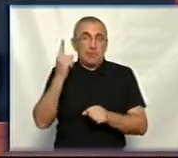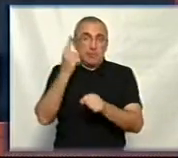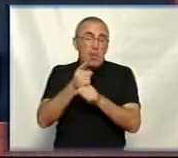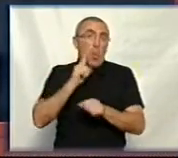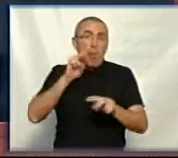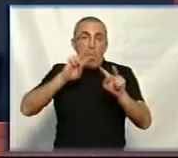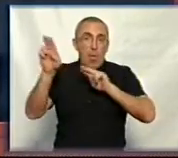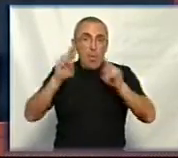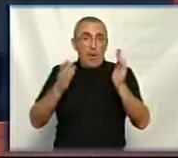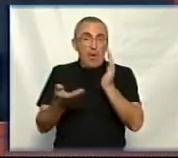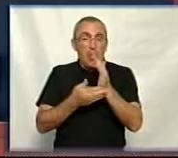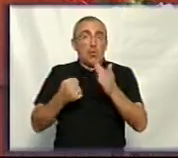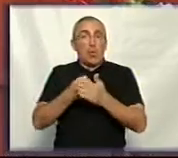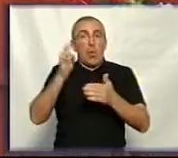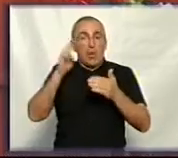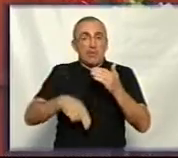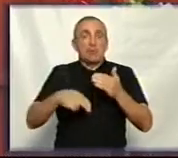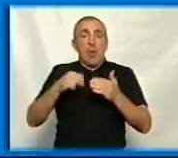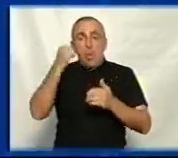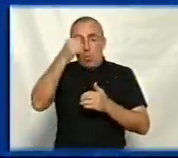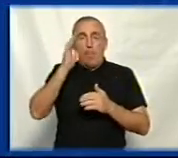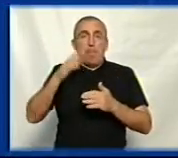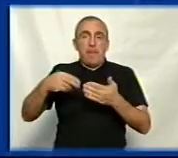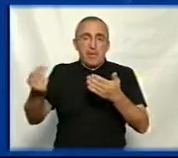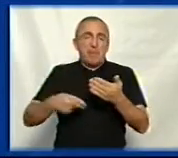омолоджувальну обрізку дерев до кінця року він підпише завтра.